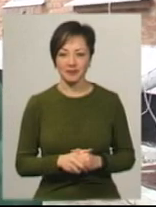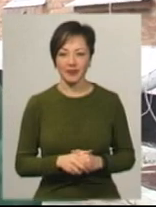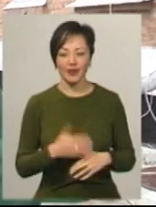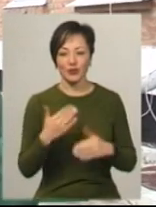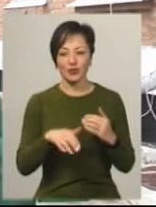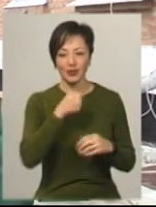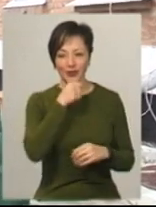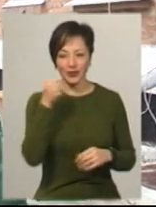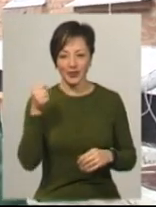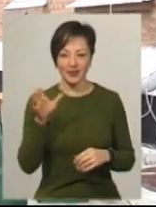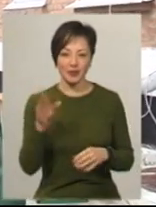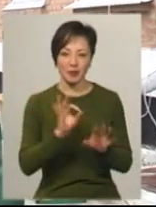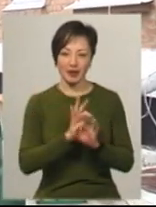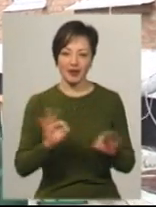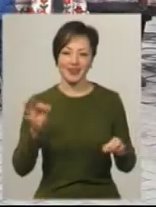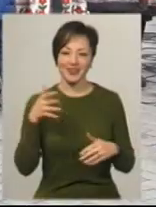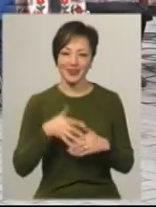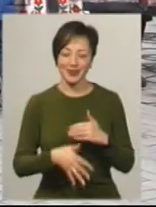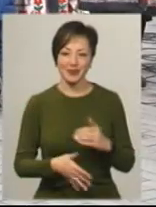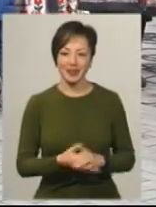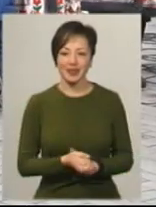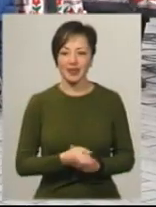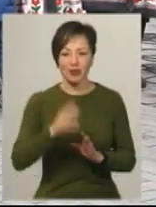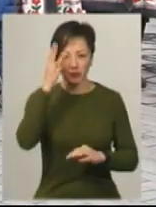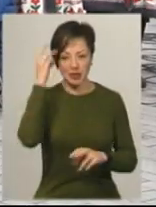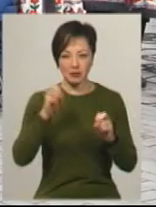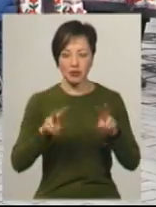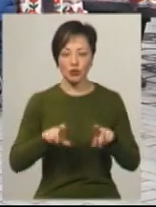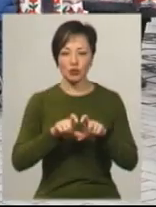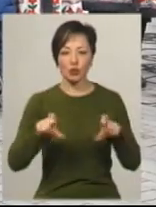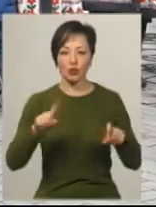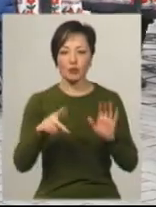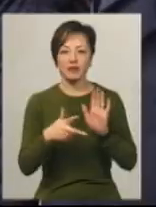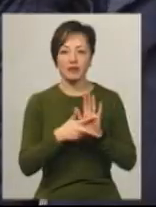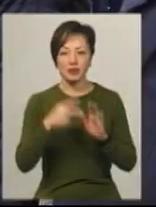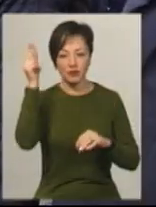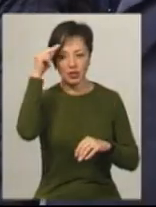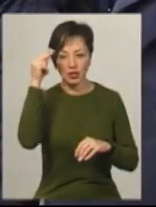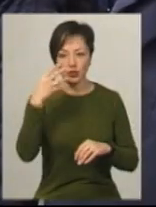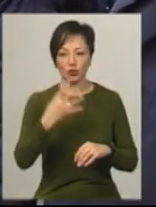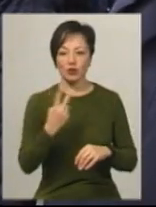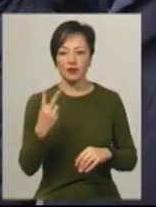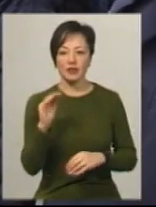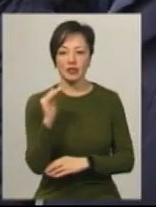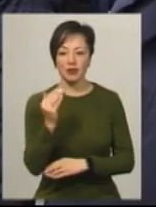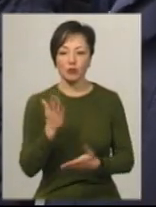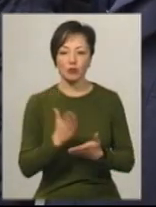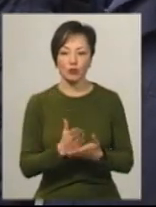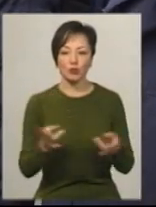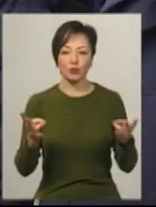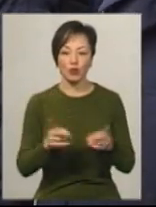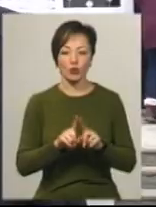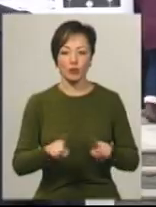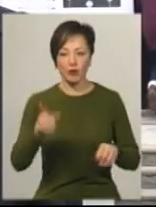дорослий, все прекрасно розуміє. У Хмельницькій спирізований загальностюдній школі номер 8 навчається 42 дитини, які потребують